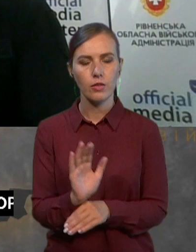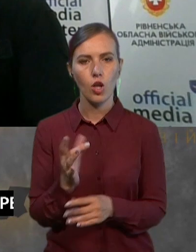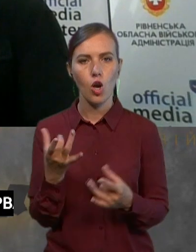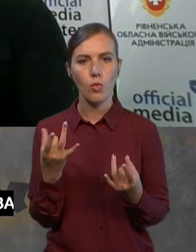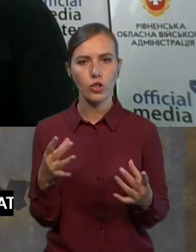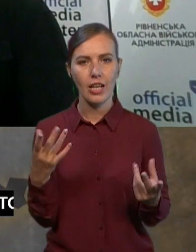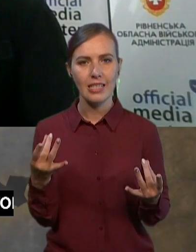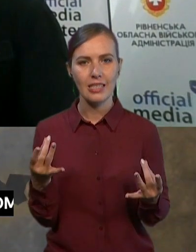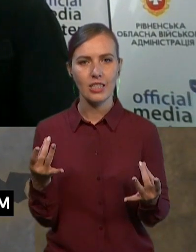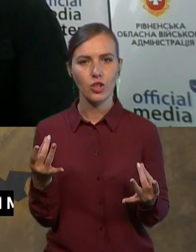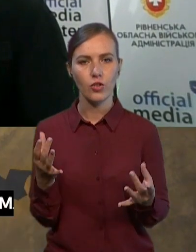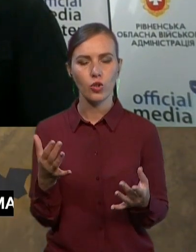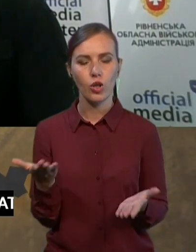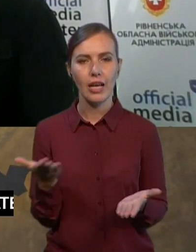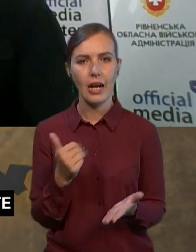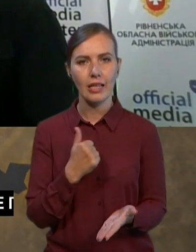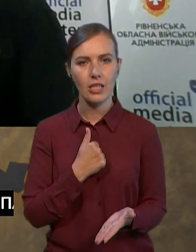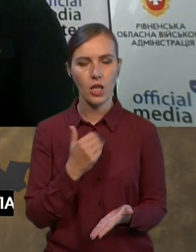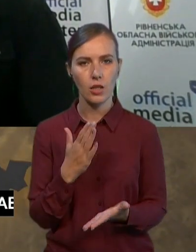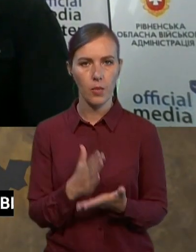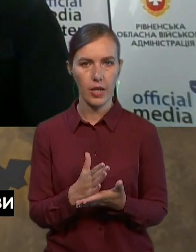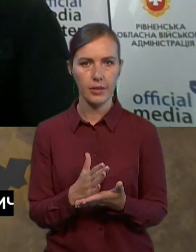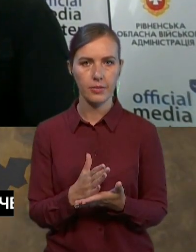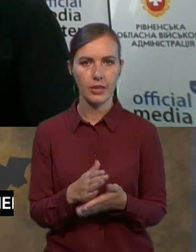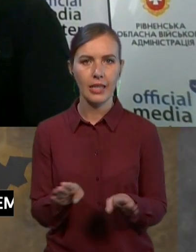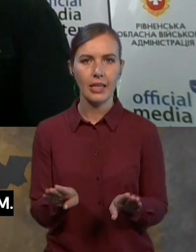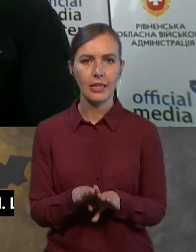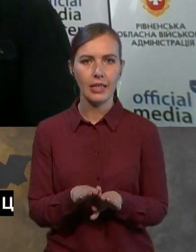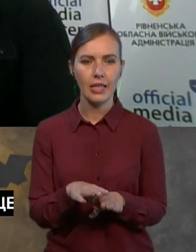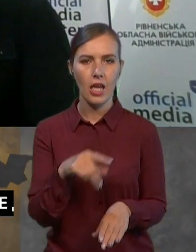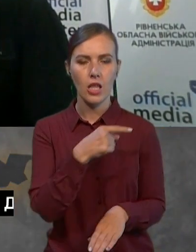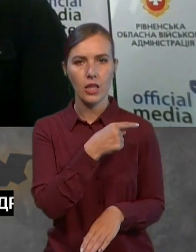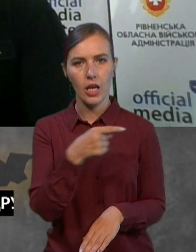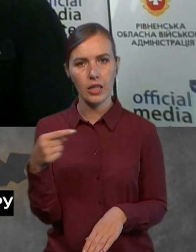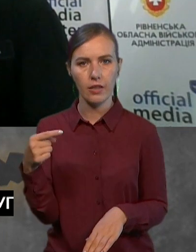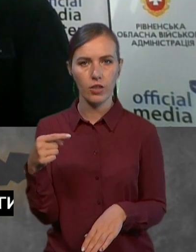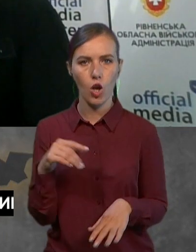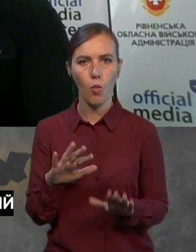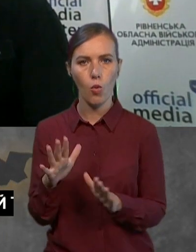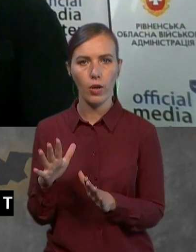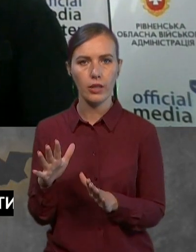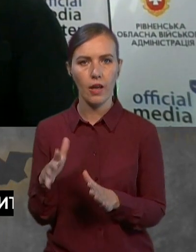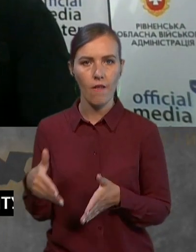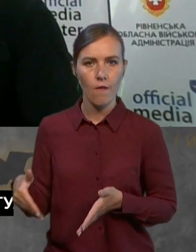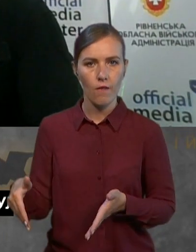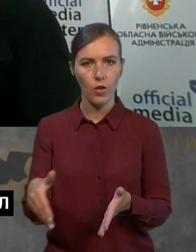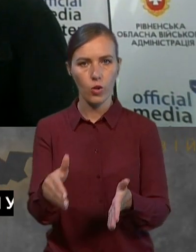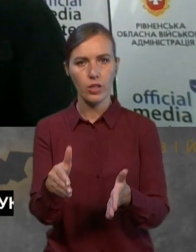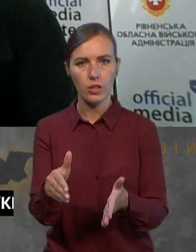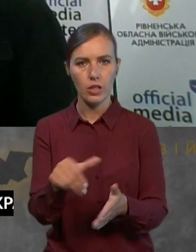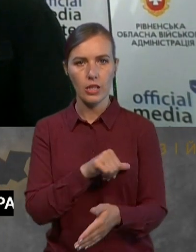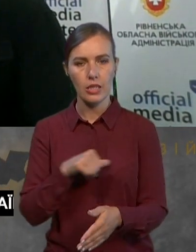яка, на жаль, має такий негативний момент в логістиці саме за кордоном.